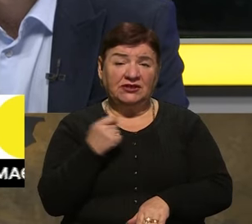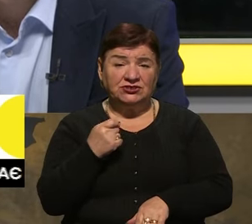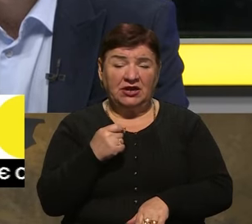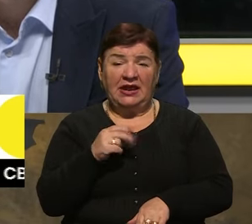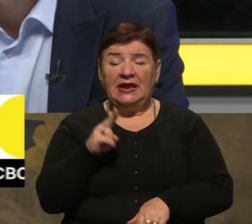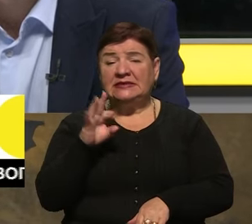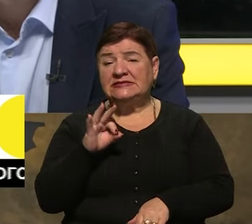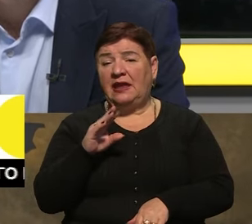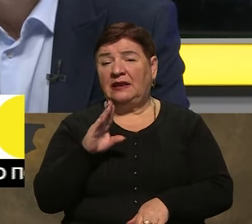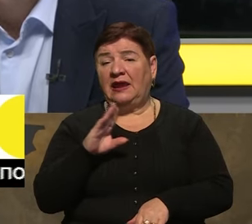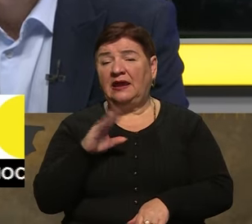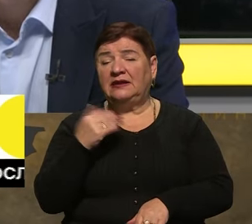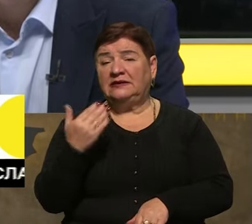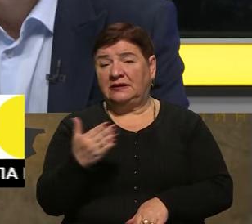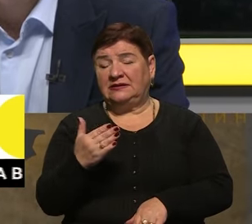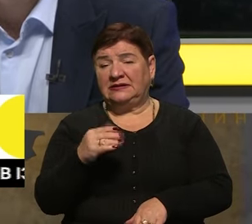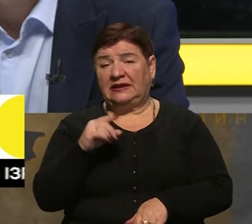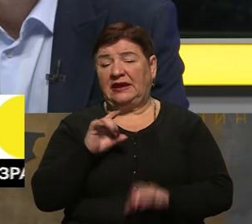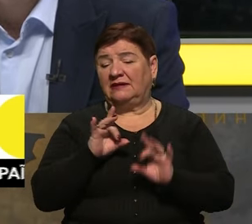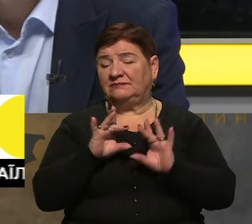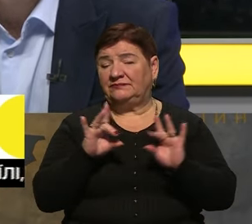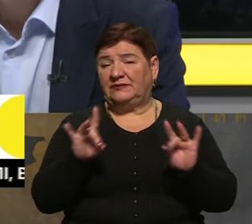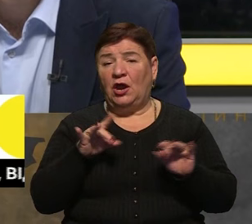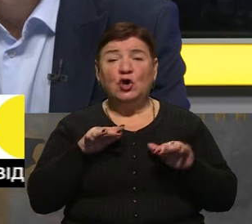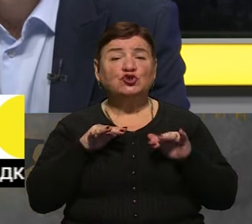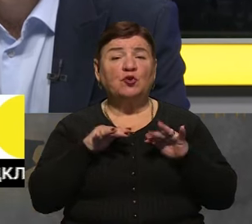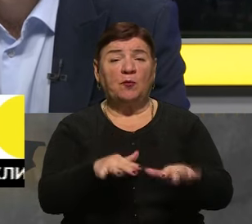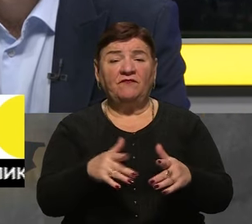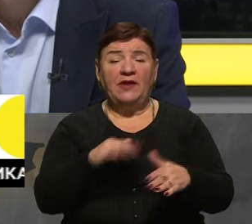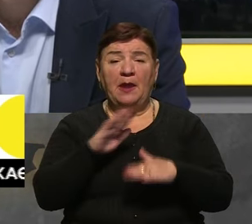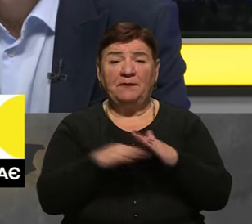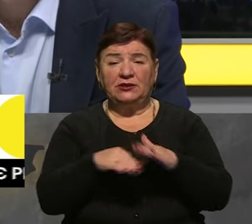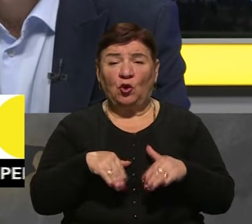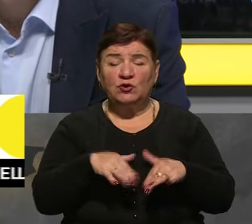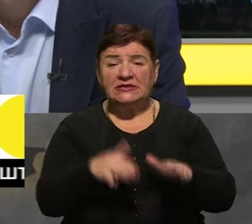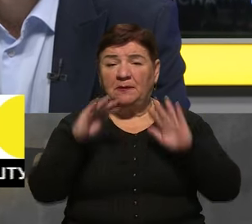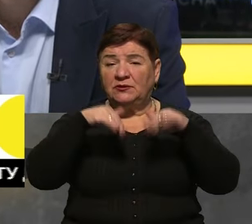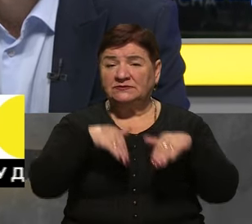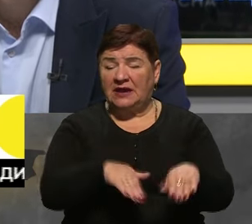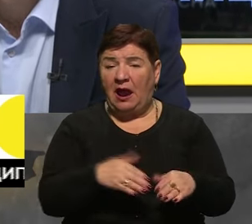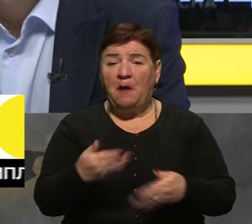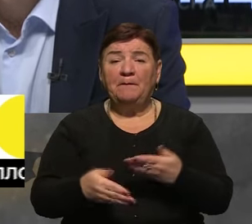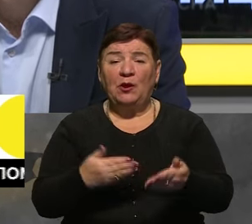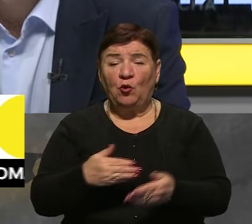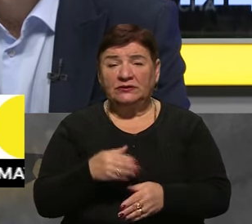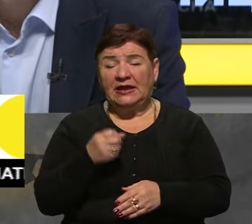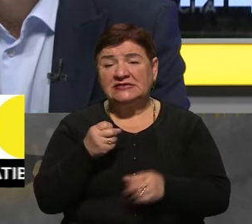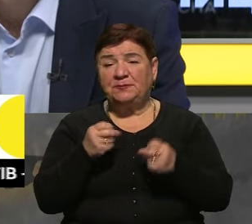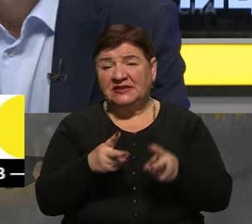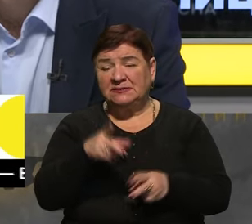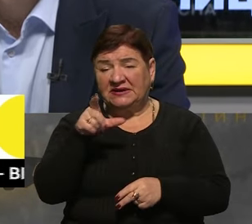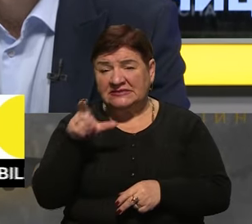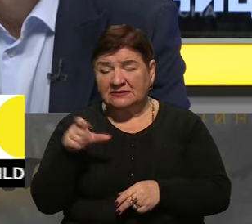ті там їхні розпіарені десантно-штурмові підрозділи, чи морська піхота, чи спецпризначенці, прикриваю їх